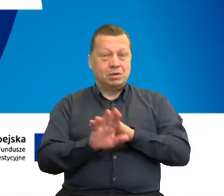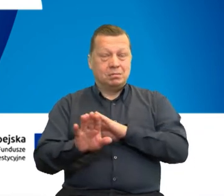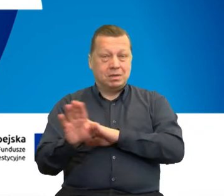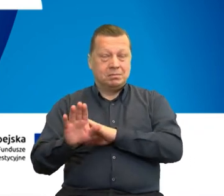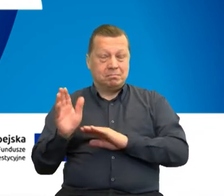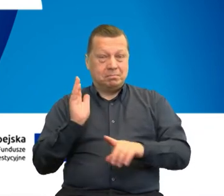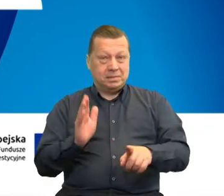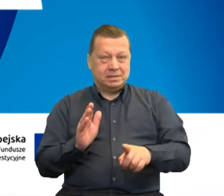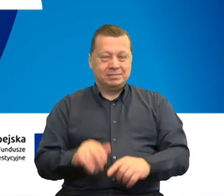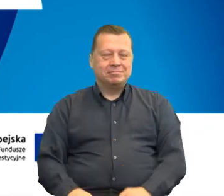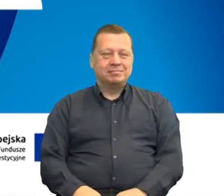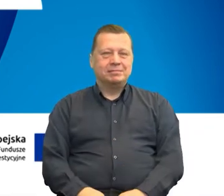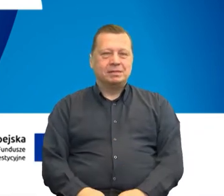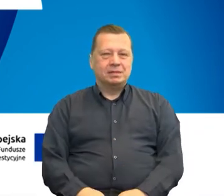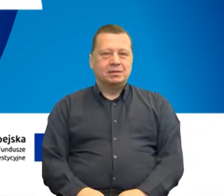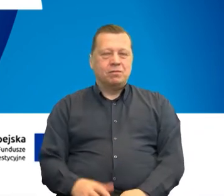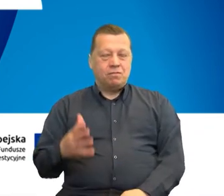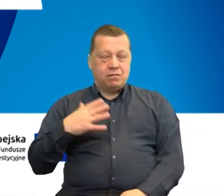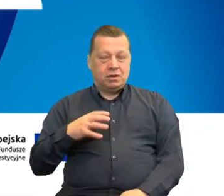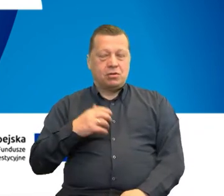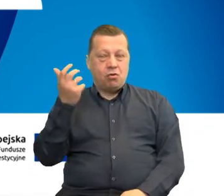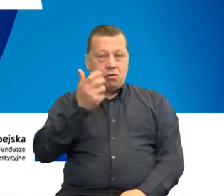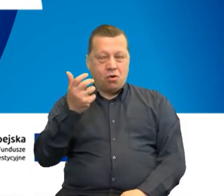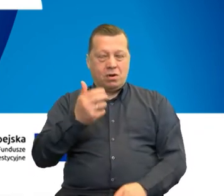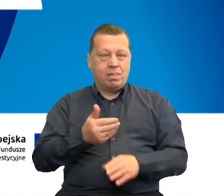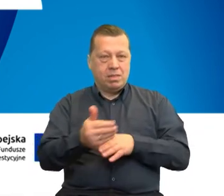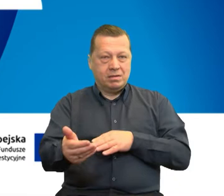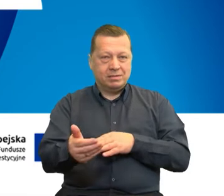Warto nas śledzić, oglądać dalej.